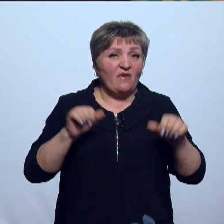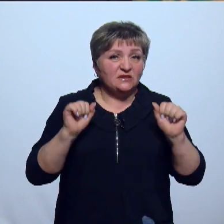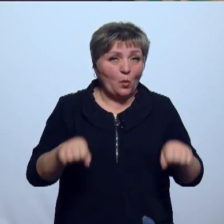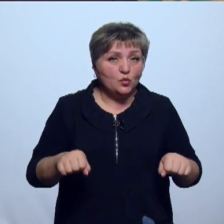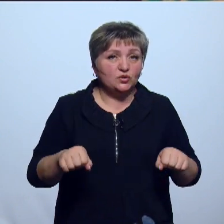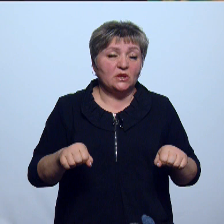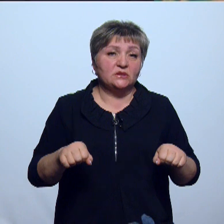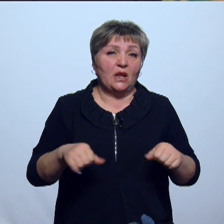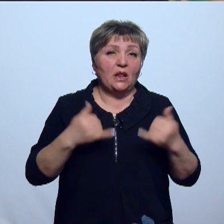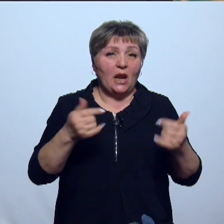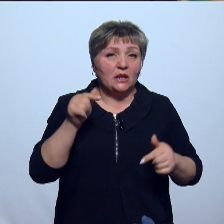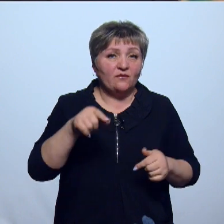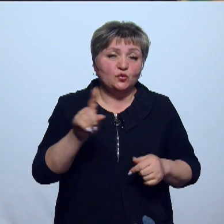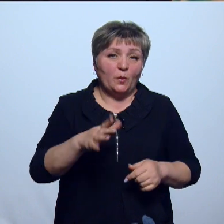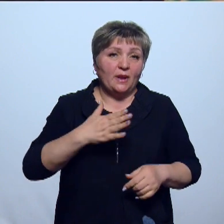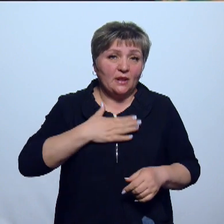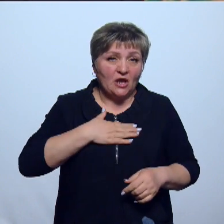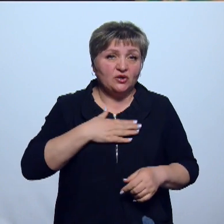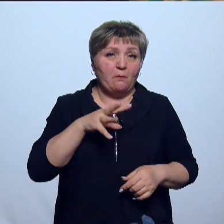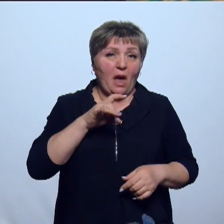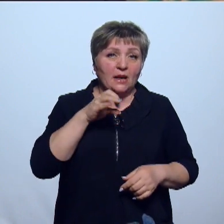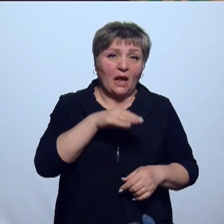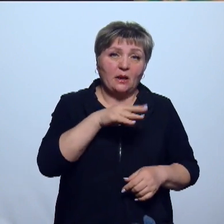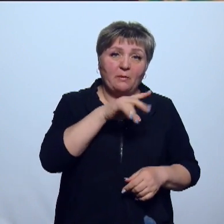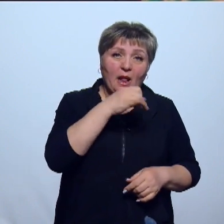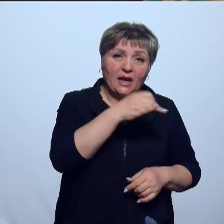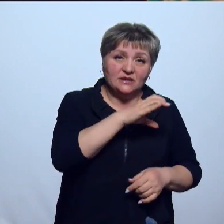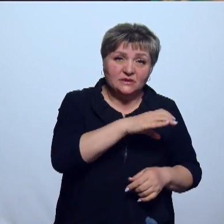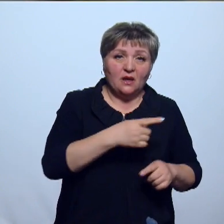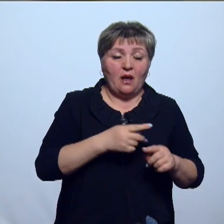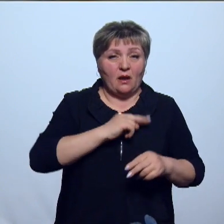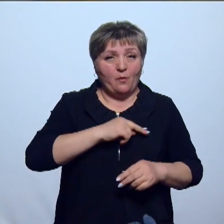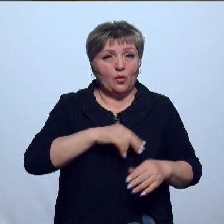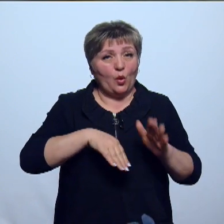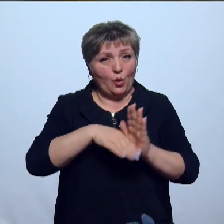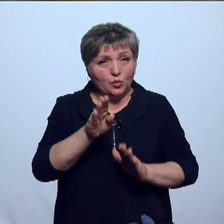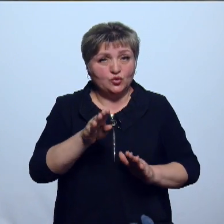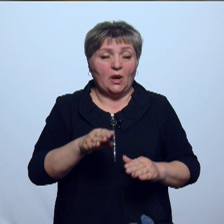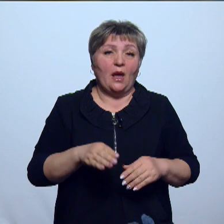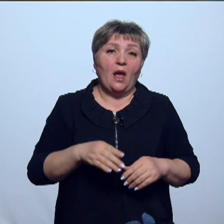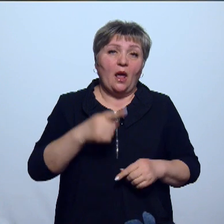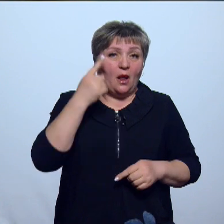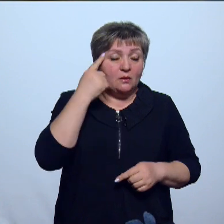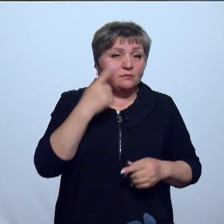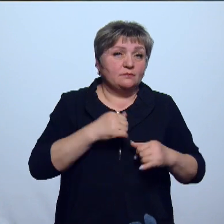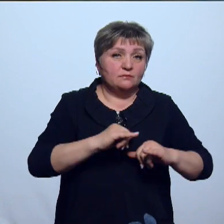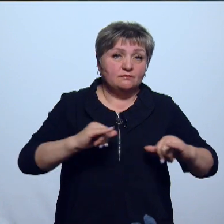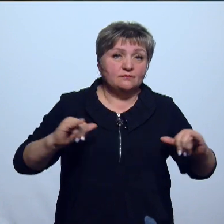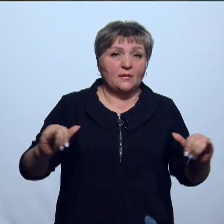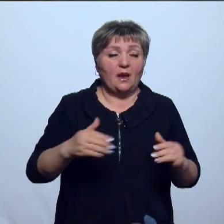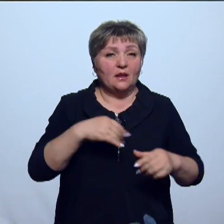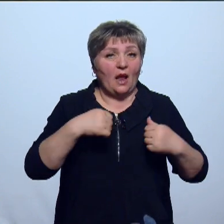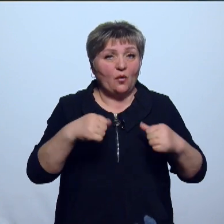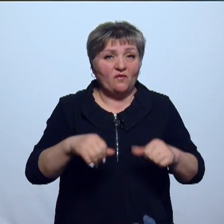для того, чтобы наш маркетплейс работал более эффективно. Намерение вместе развивать электронную